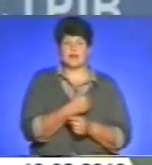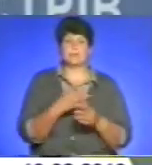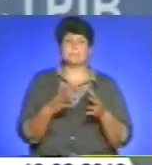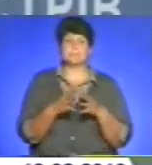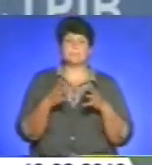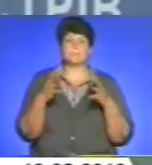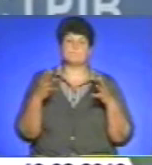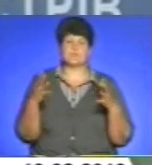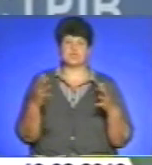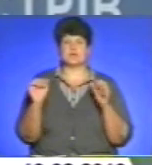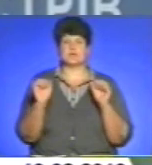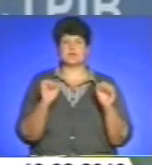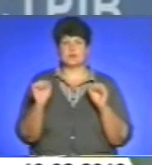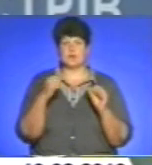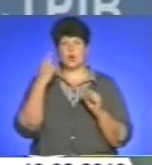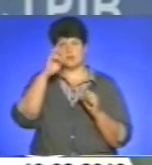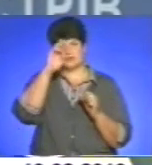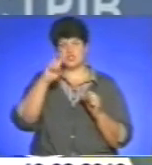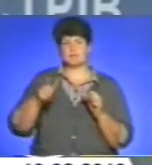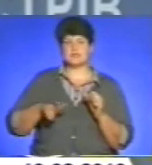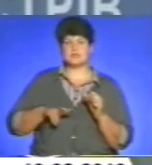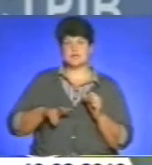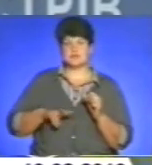керівників обласних держадміністрацій,